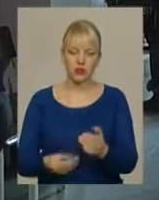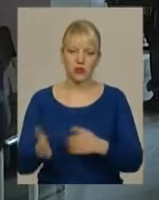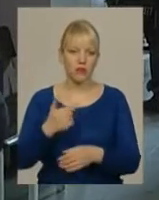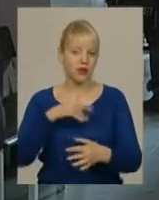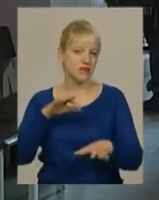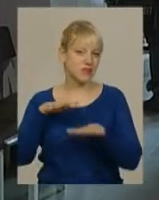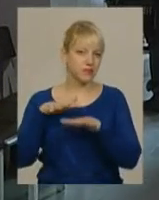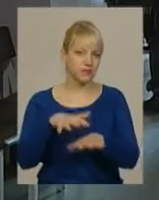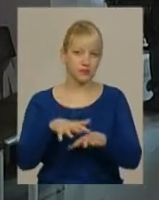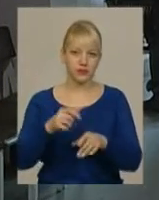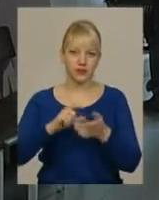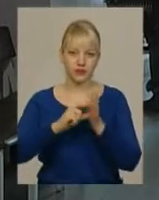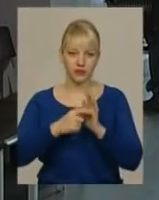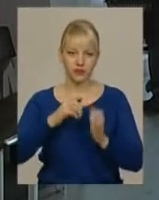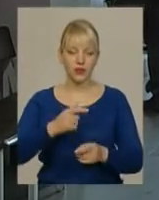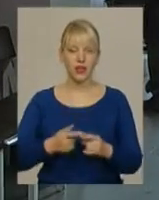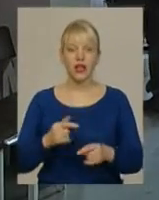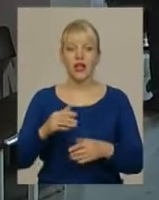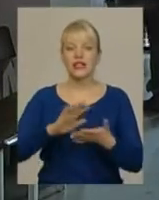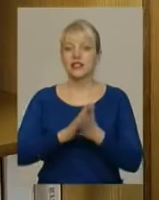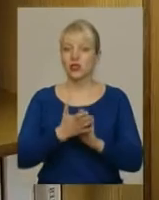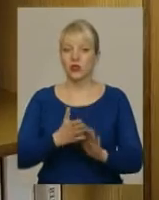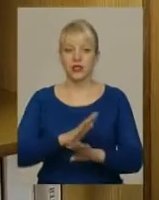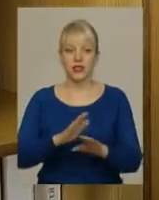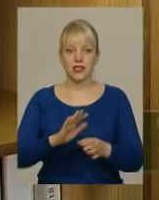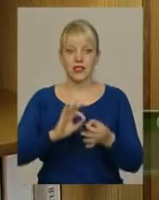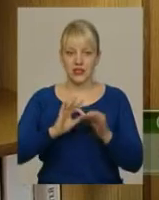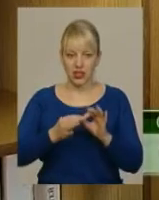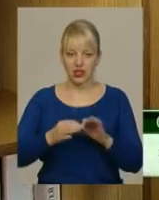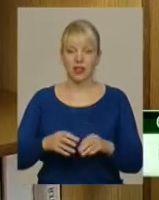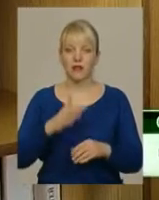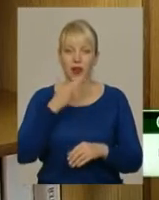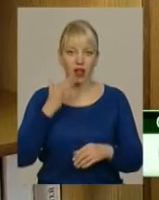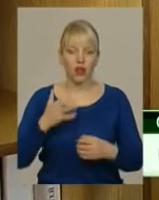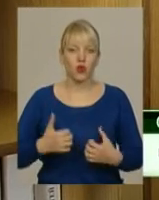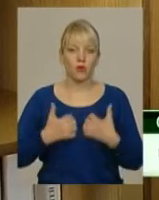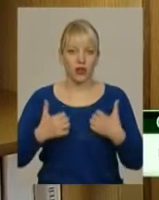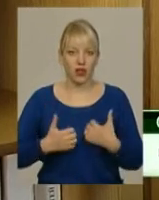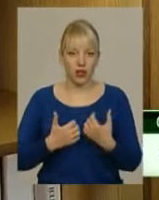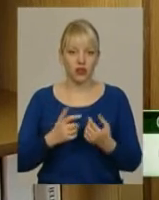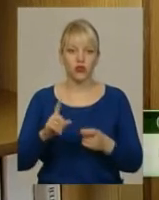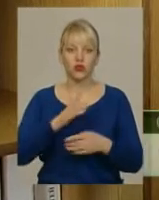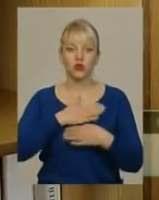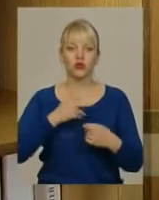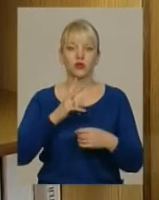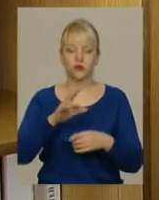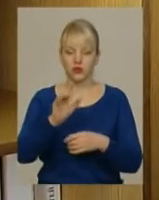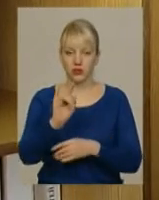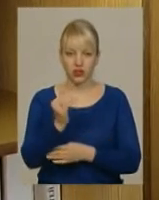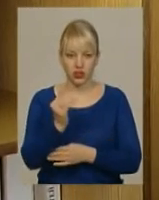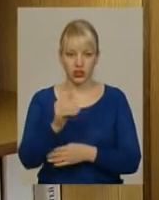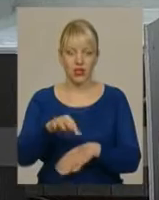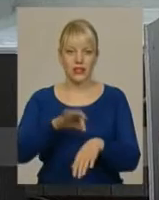складна, не заперечує головний епідеміолог області. І зрозуміла. Звісно, з переляку, бо ніхто ж не хоче, щоб своє чадо захворіло